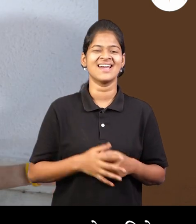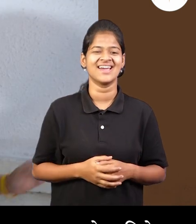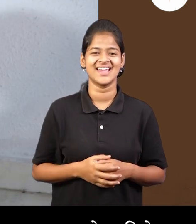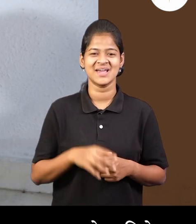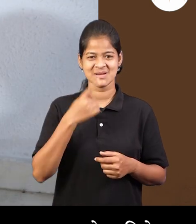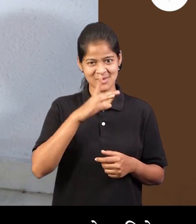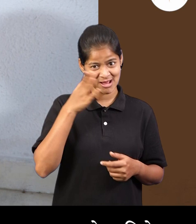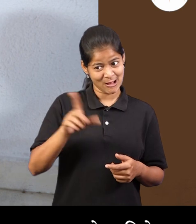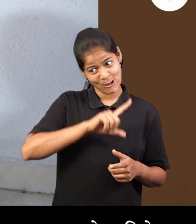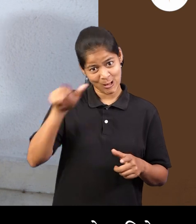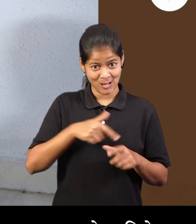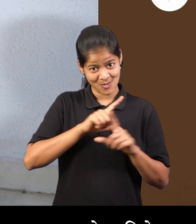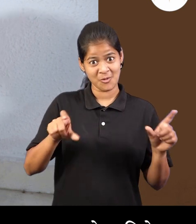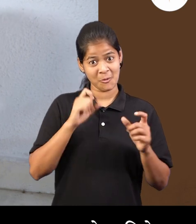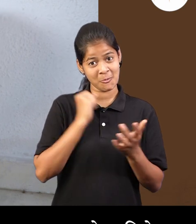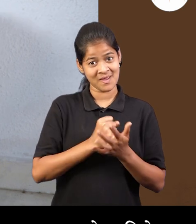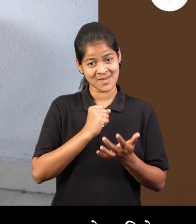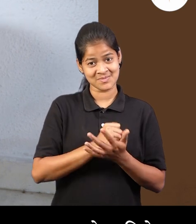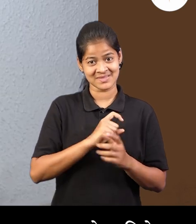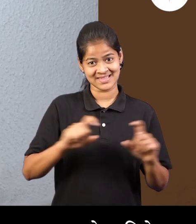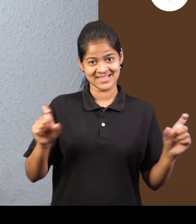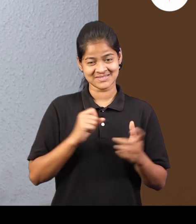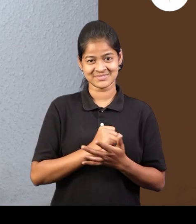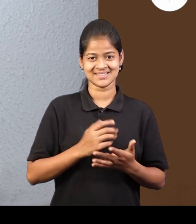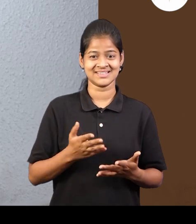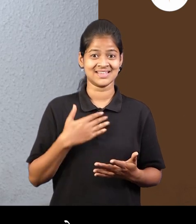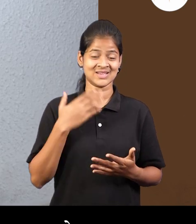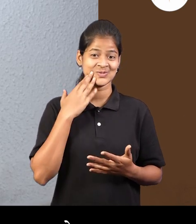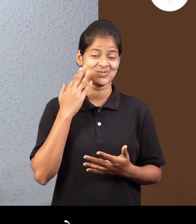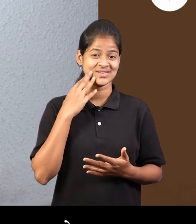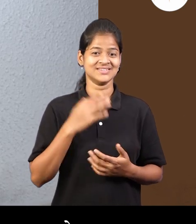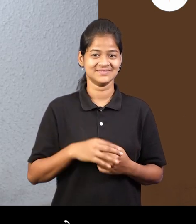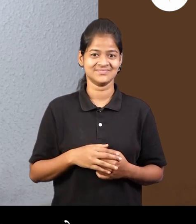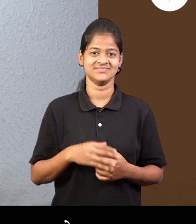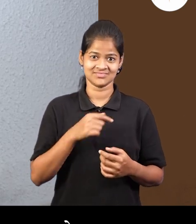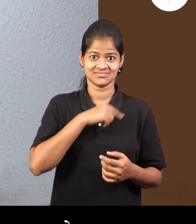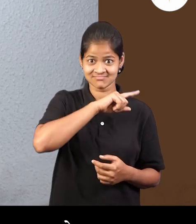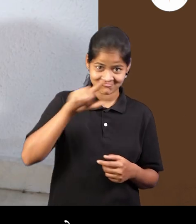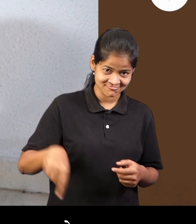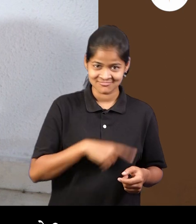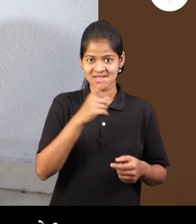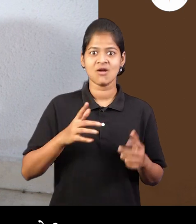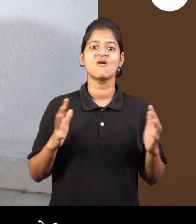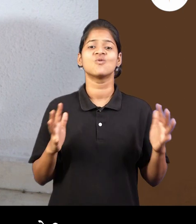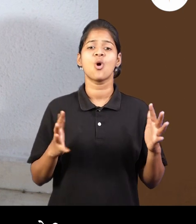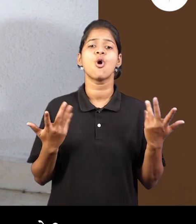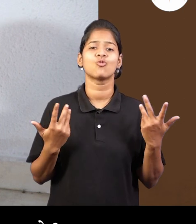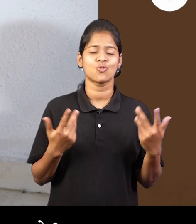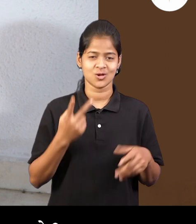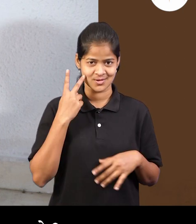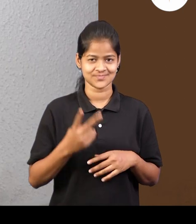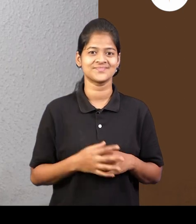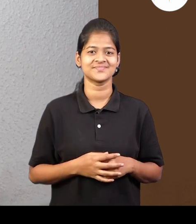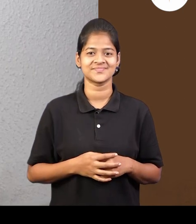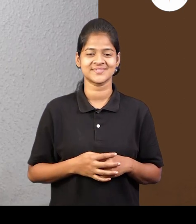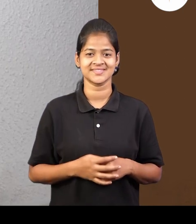आणि ये आट्टा धरुन बसले की वर्तुल छाना चाला पाए जे थाम माला माई त्ये मोठ्था वर्तुल काड़ाई चो काशो काई कमपासे